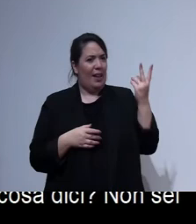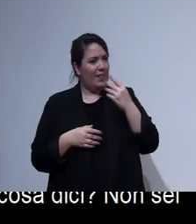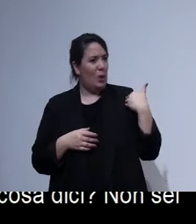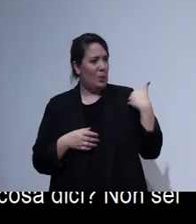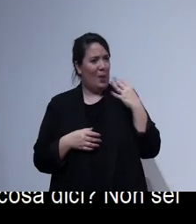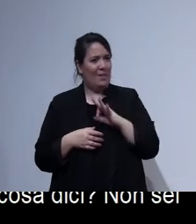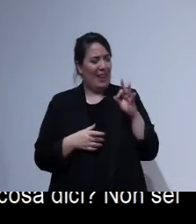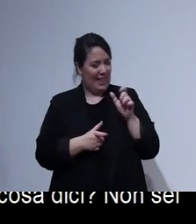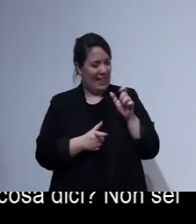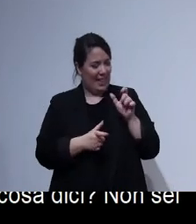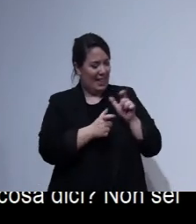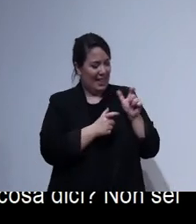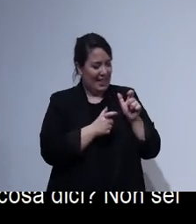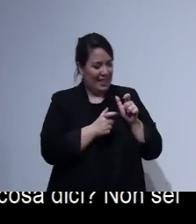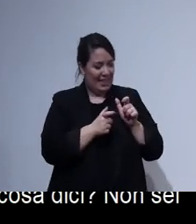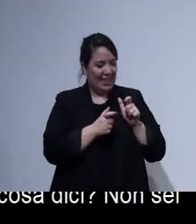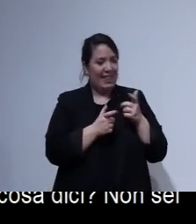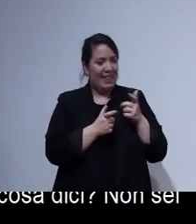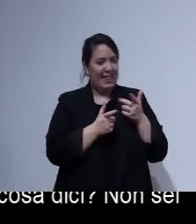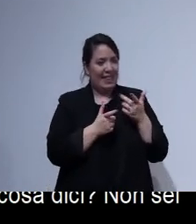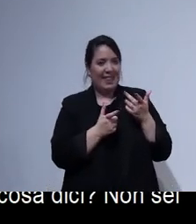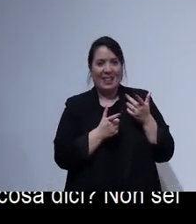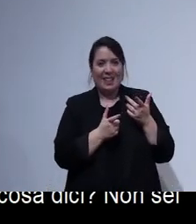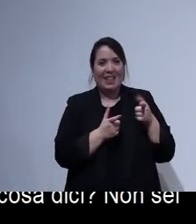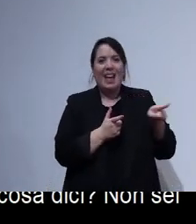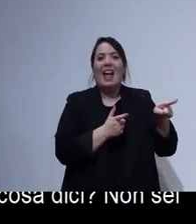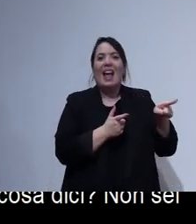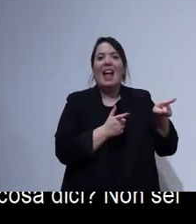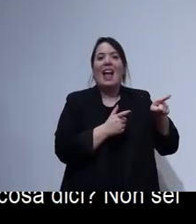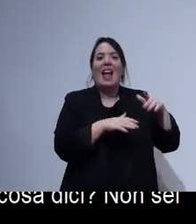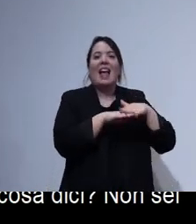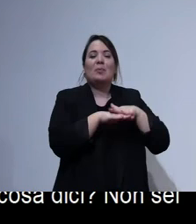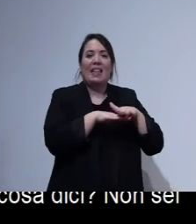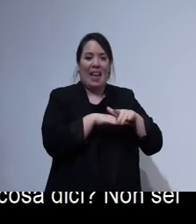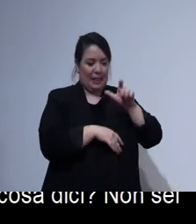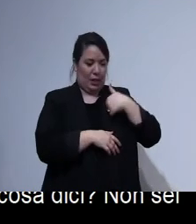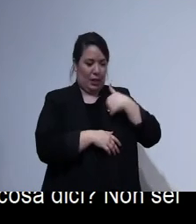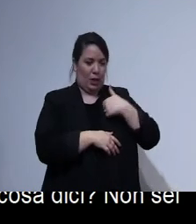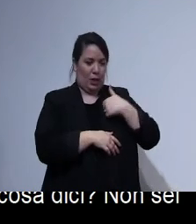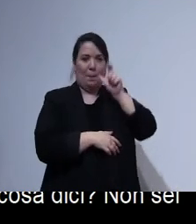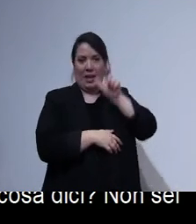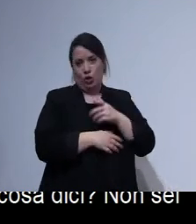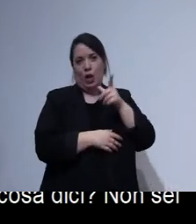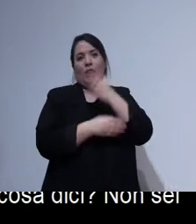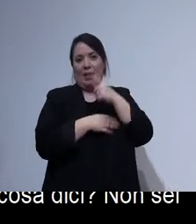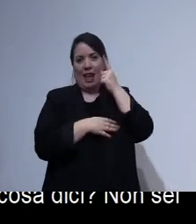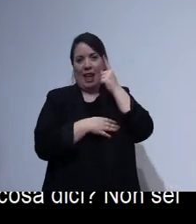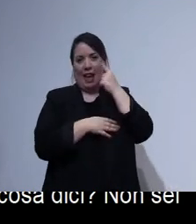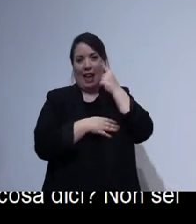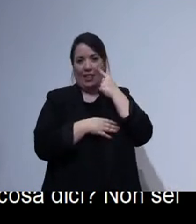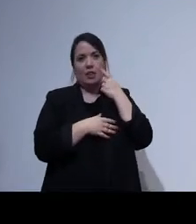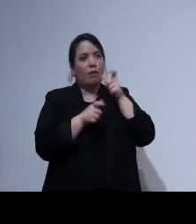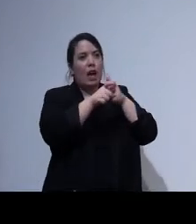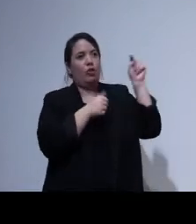Federica stavamo parlando un po' di quella che è la mia esperienza di persona che viaggia persona con disabilità visiva e le stavo